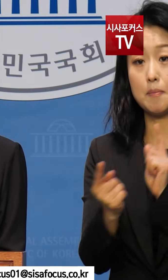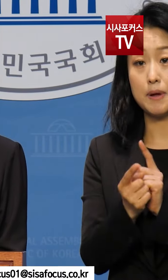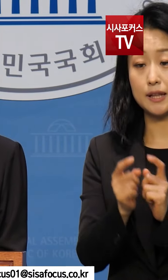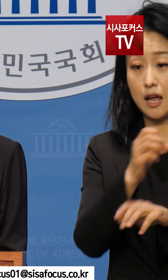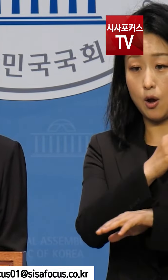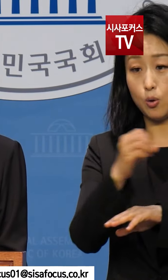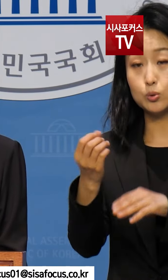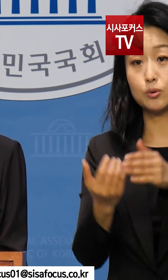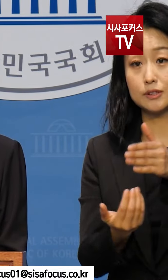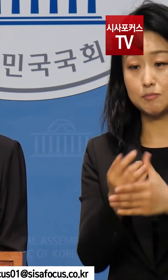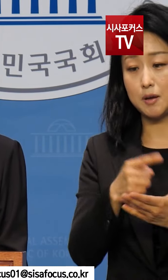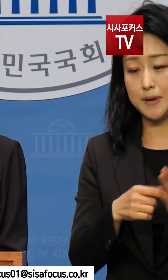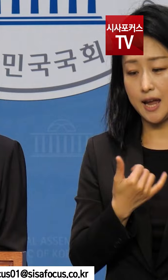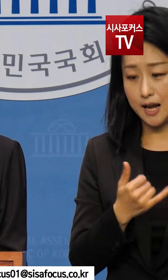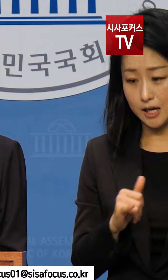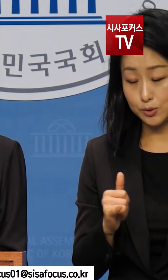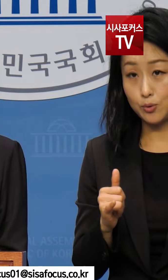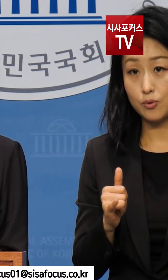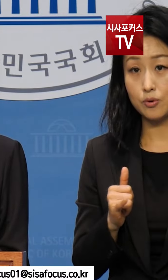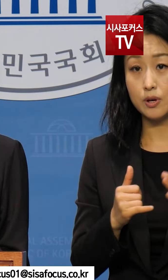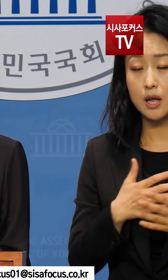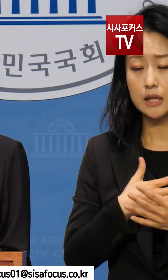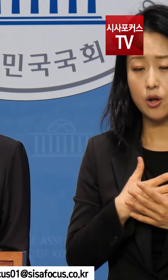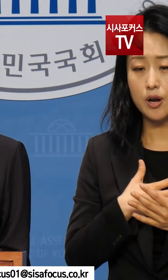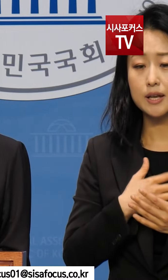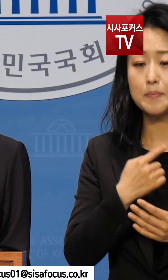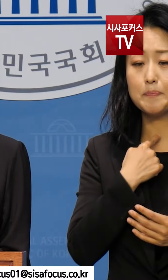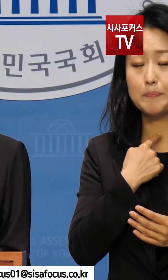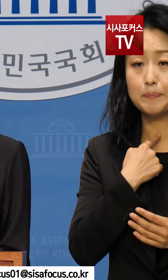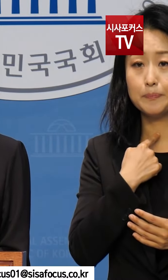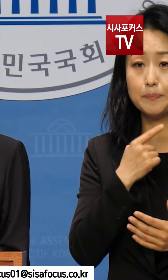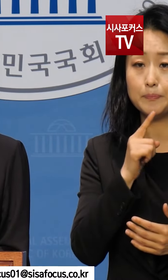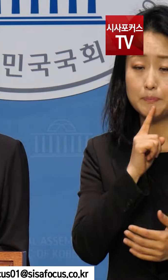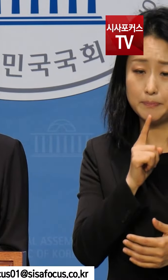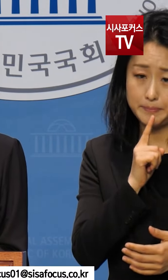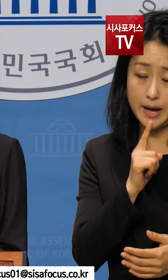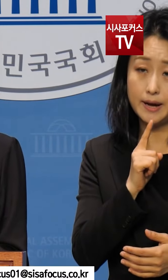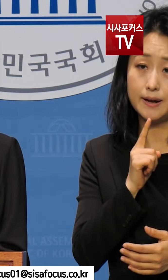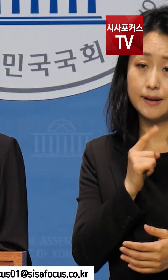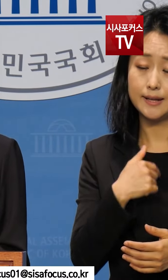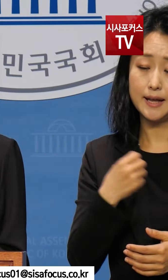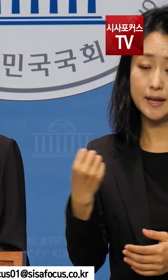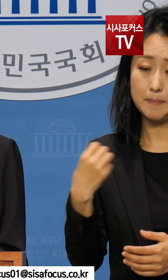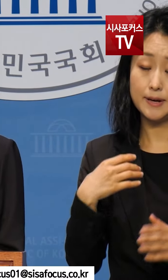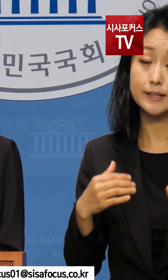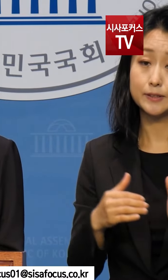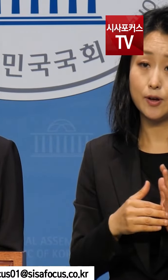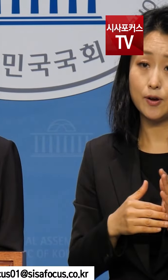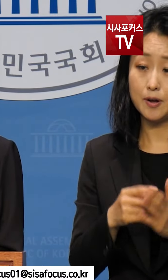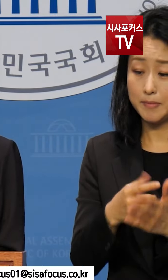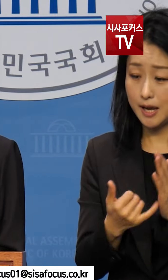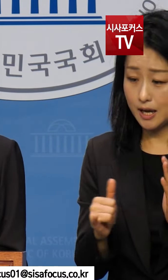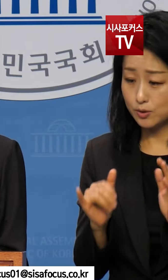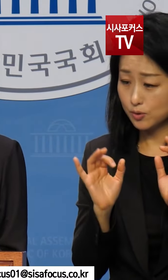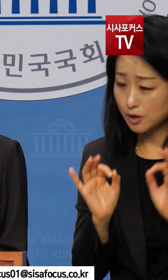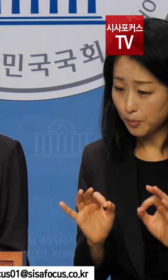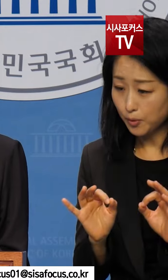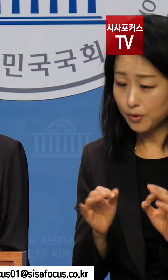5성 참사의 유가족분께서 떨리는 목소리로 전하신 말씀입니다. 유가족의 호소 앞에